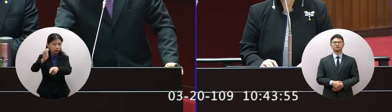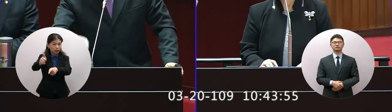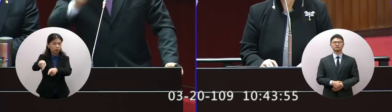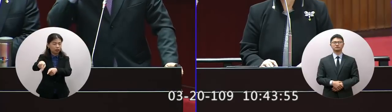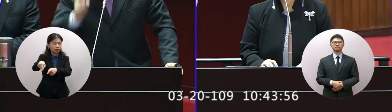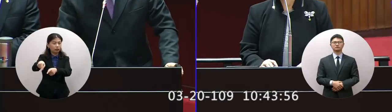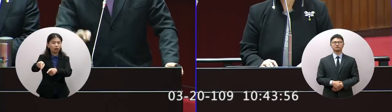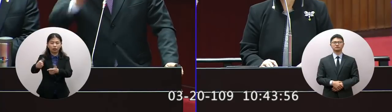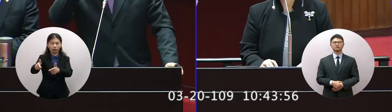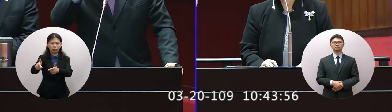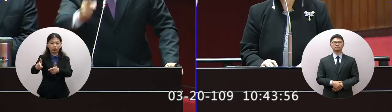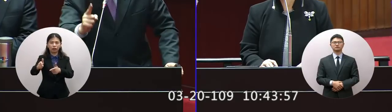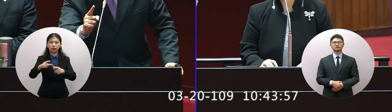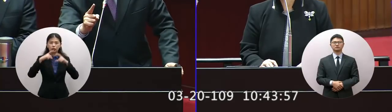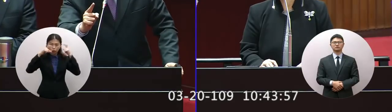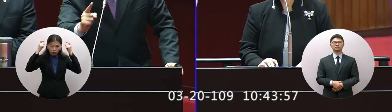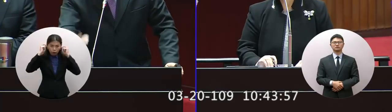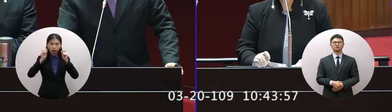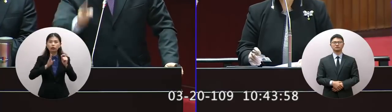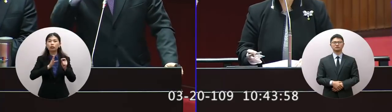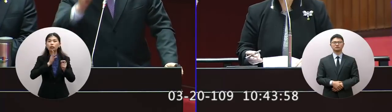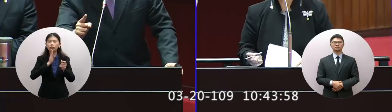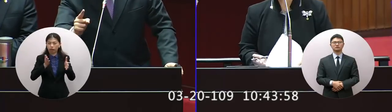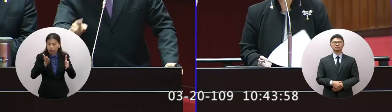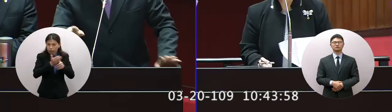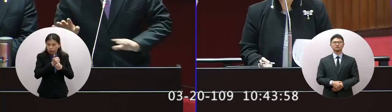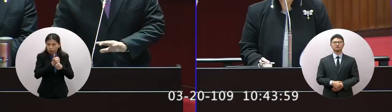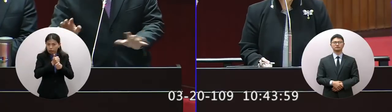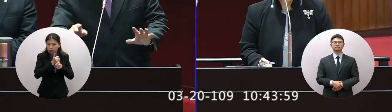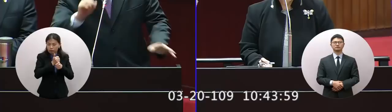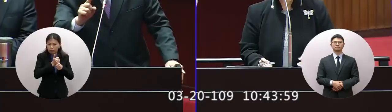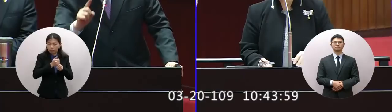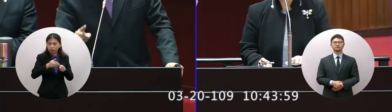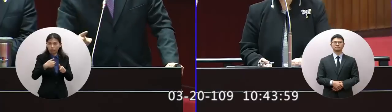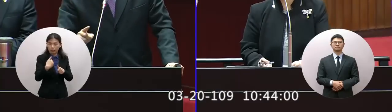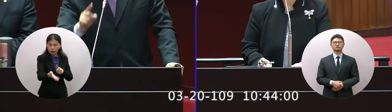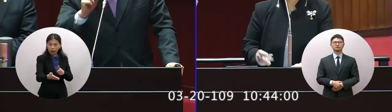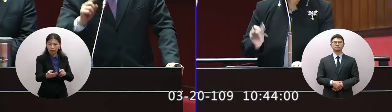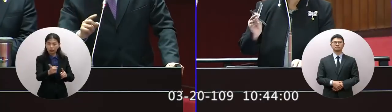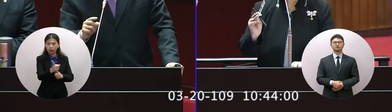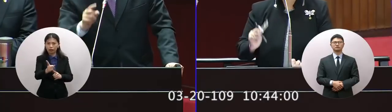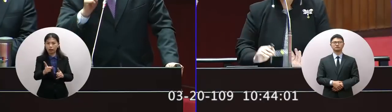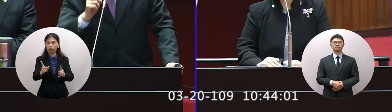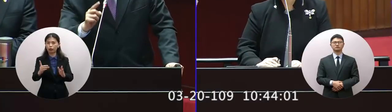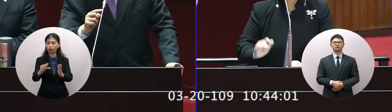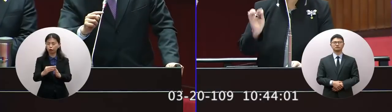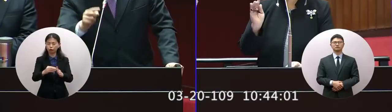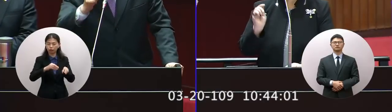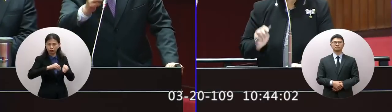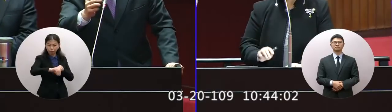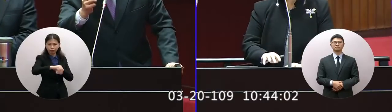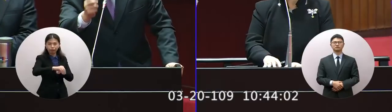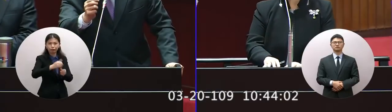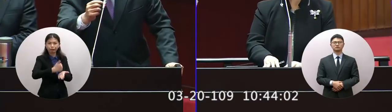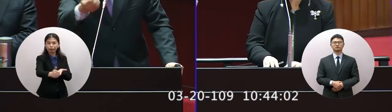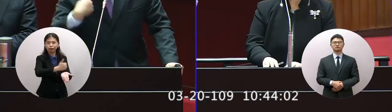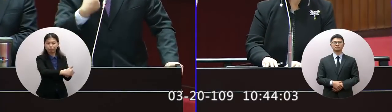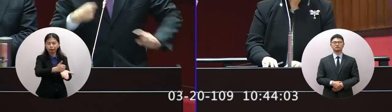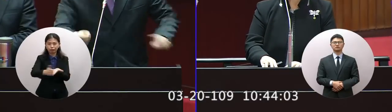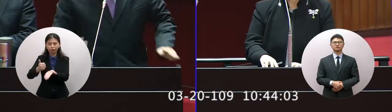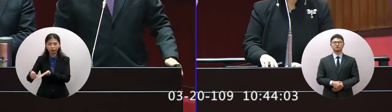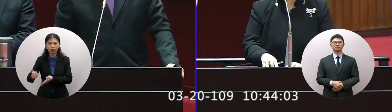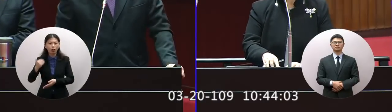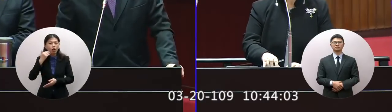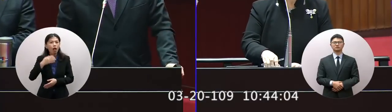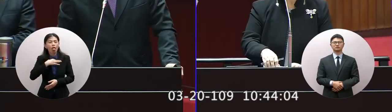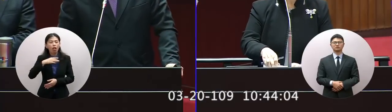沒有一條邊但是我們在發口罩是一條邊所以不可能不交 按照人 絕對有所以這段我跟委員報告如果個別你